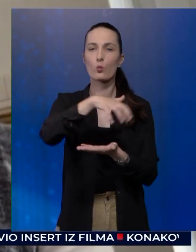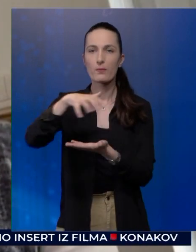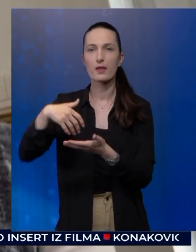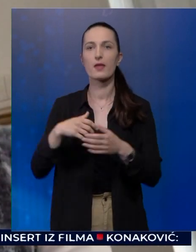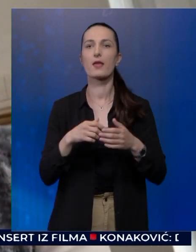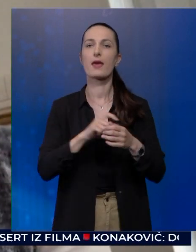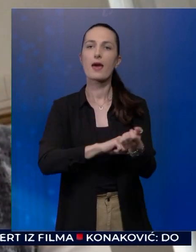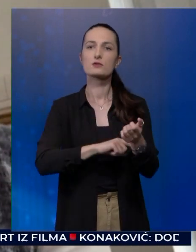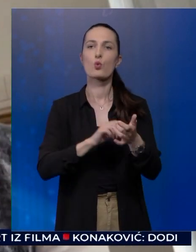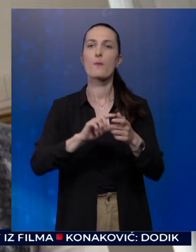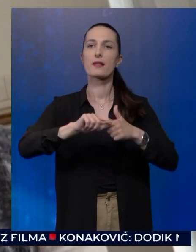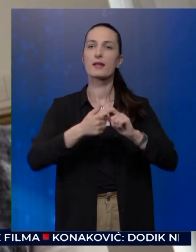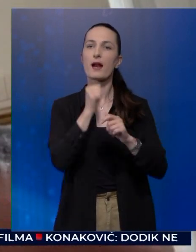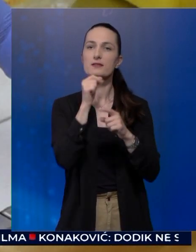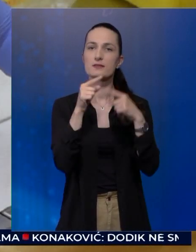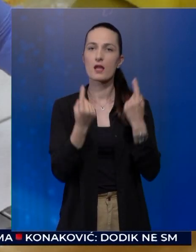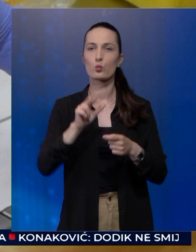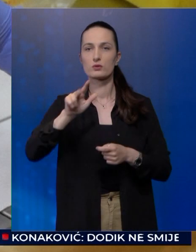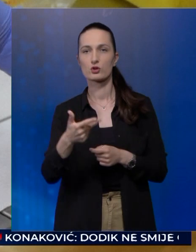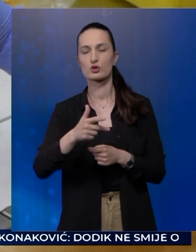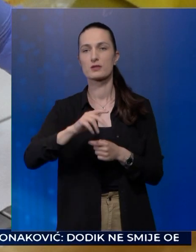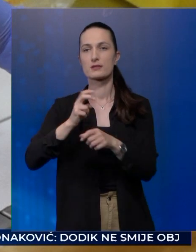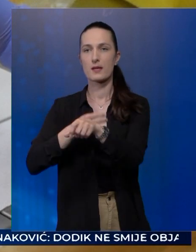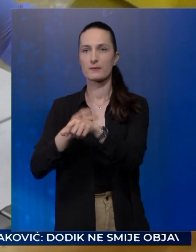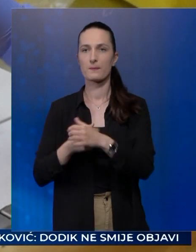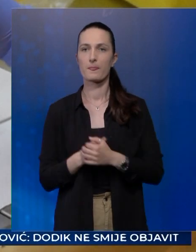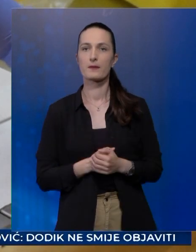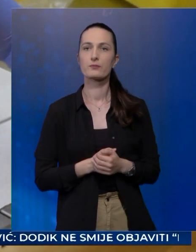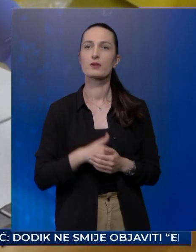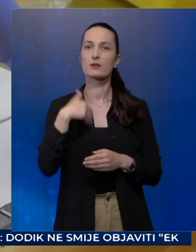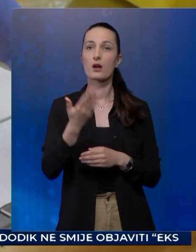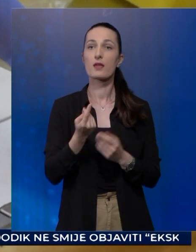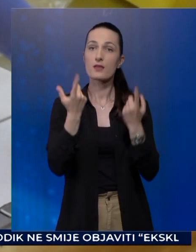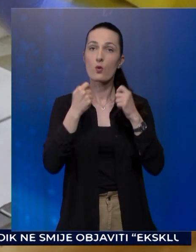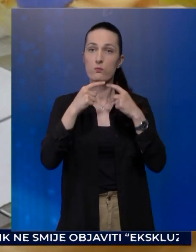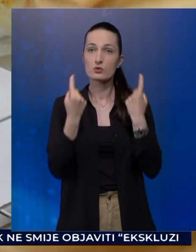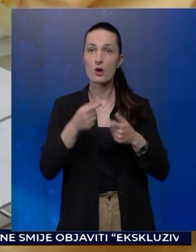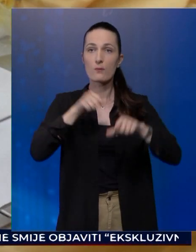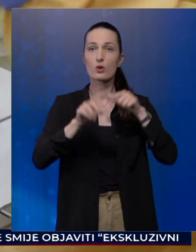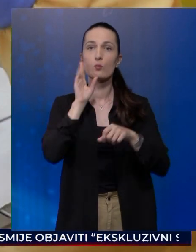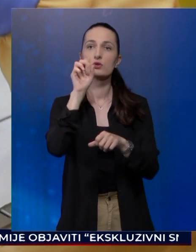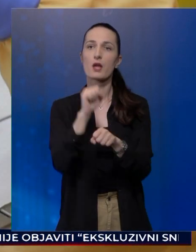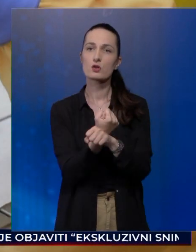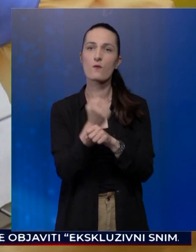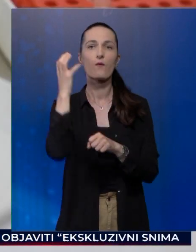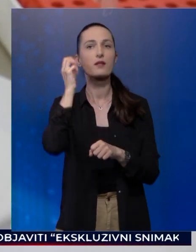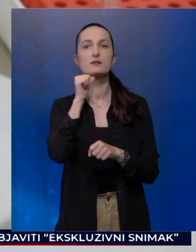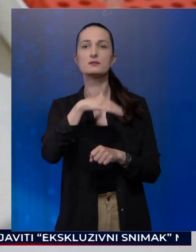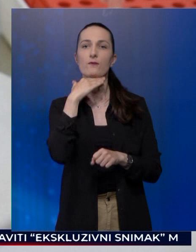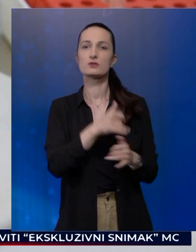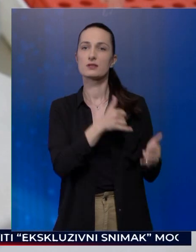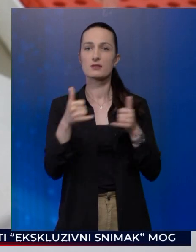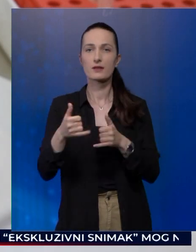genetskog materijala i slanje u treće zemlje. Dakle, iako postoji laboratorij u Bosni i Hercegovini, vlada i zavod za sada